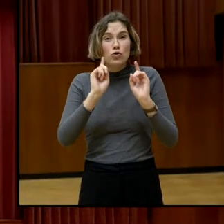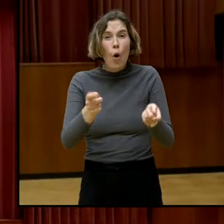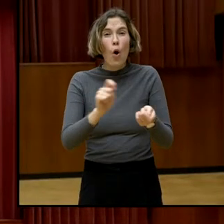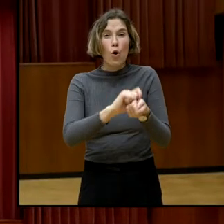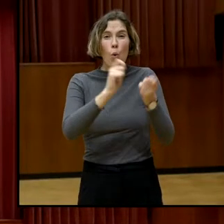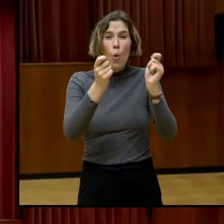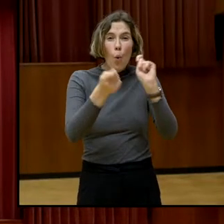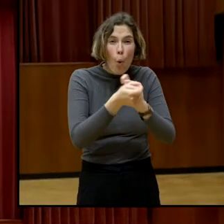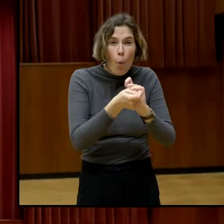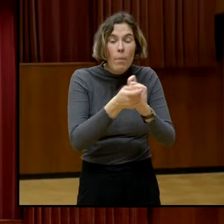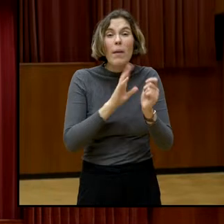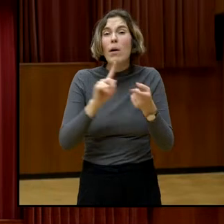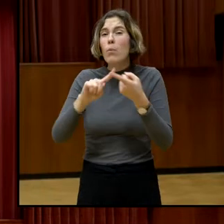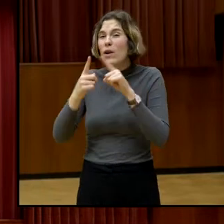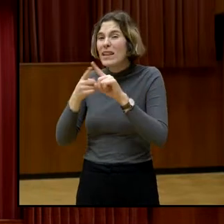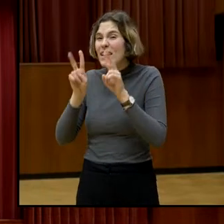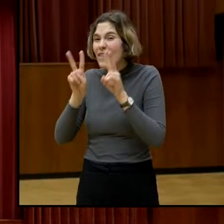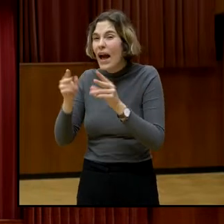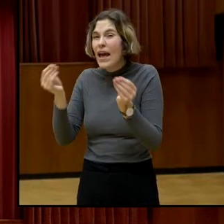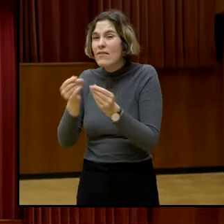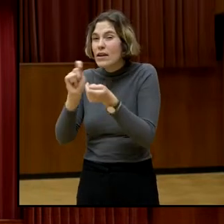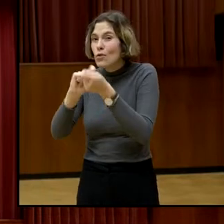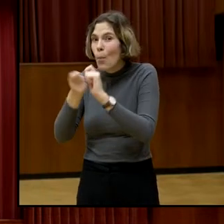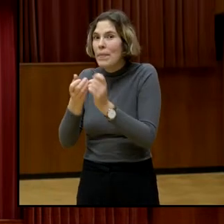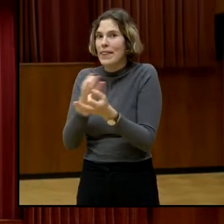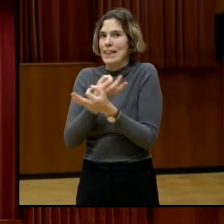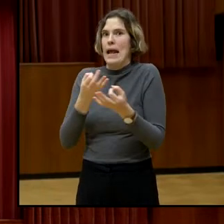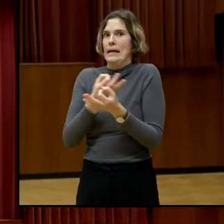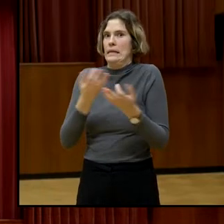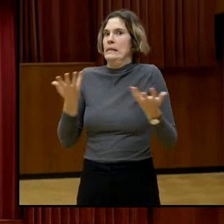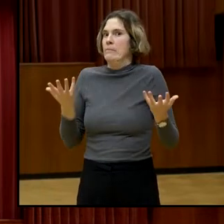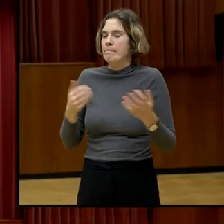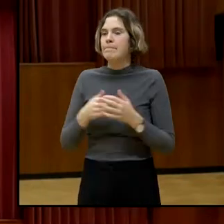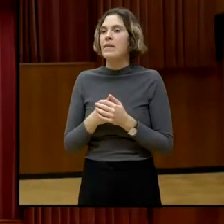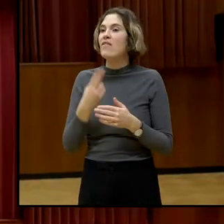Wer möchte beginnen? Du gleich, oder?